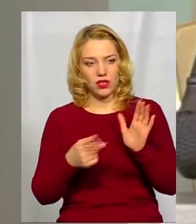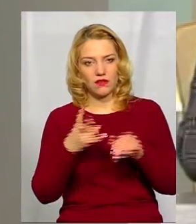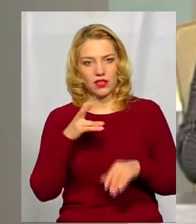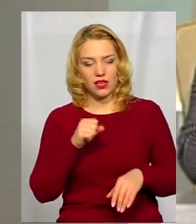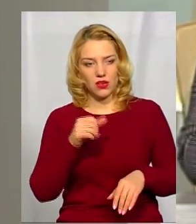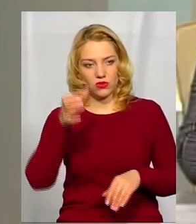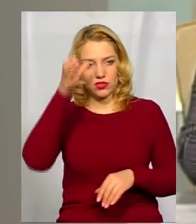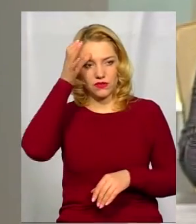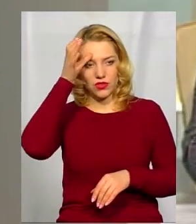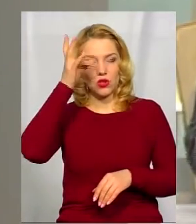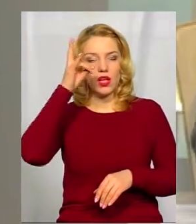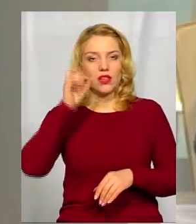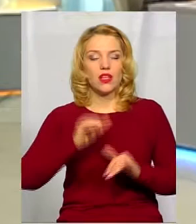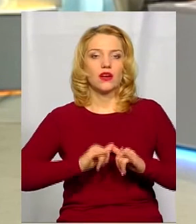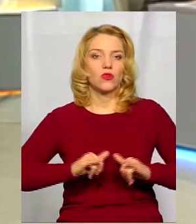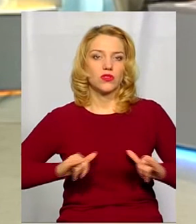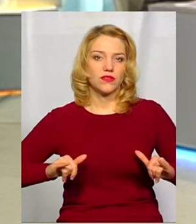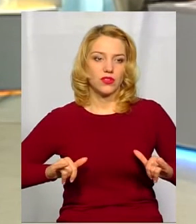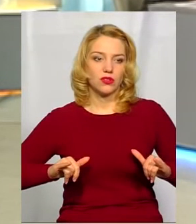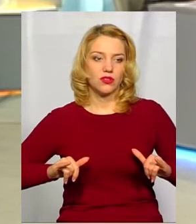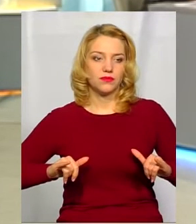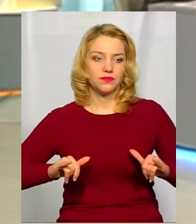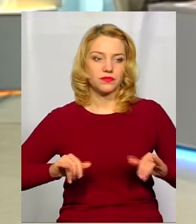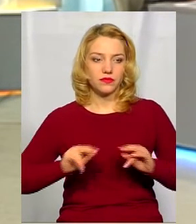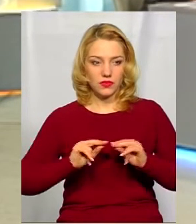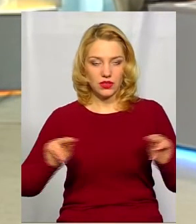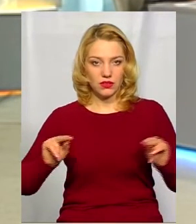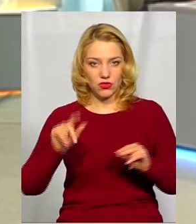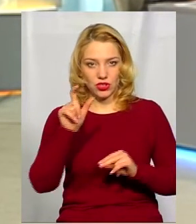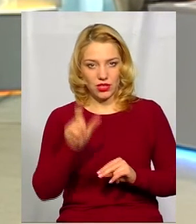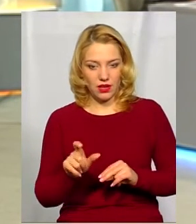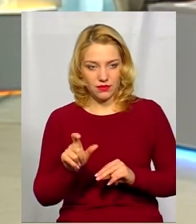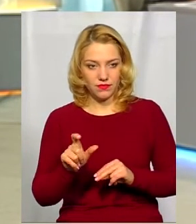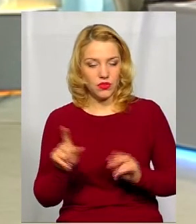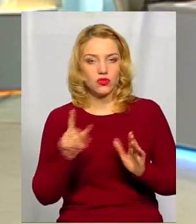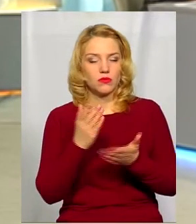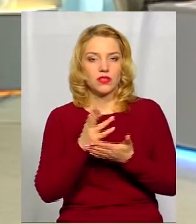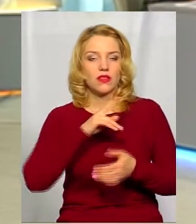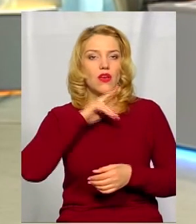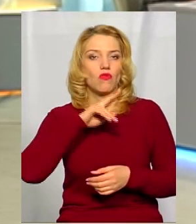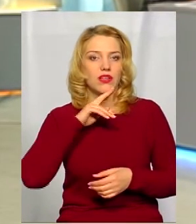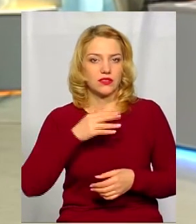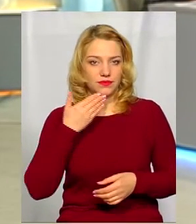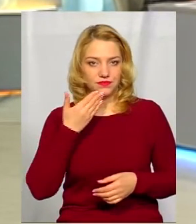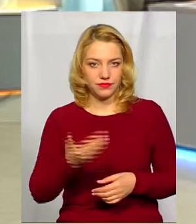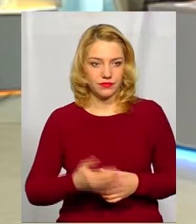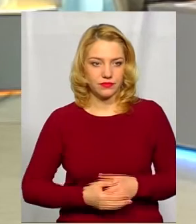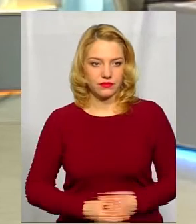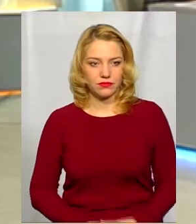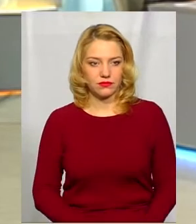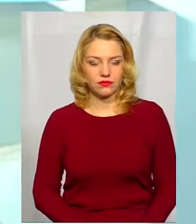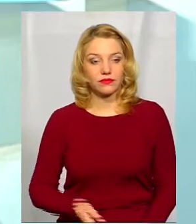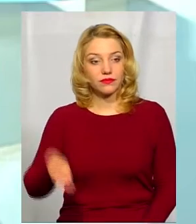освіту, на розвиток вчителя. Що мається на увазі? Так, от я хотіла запитати.